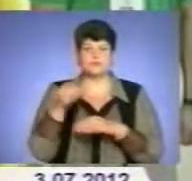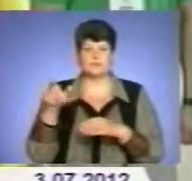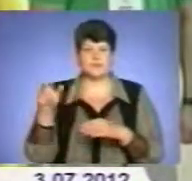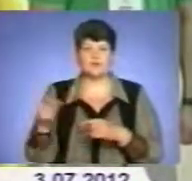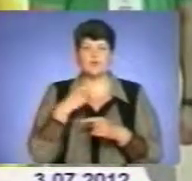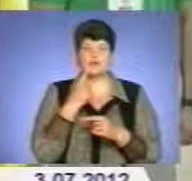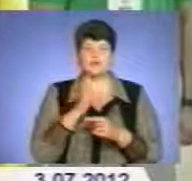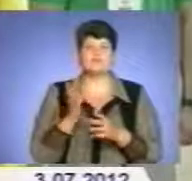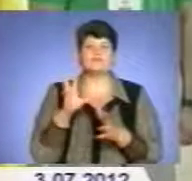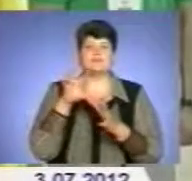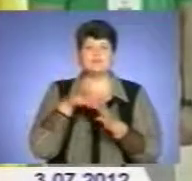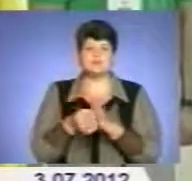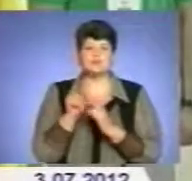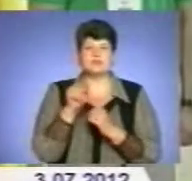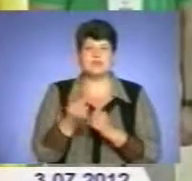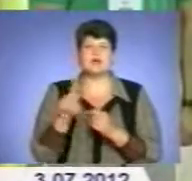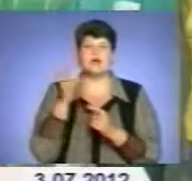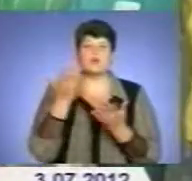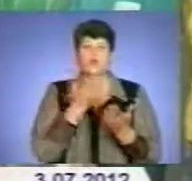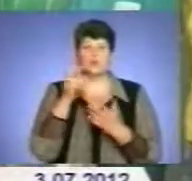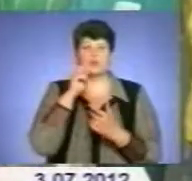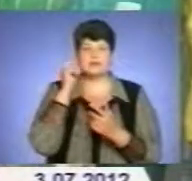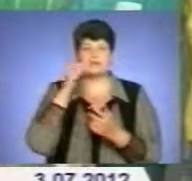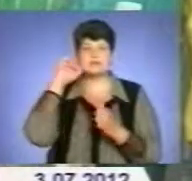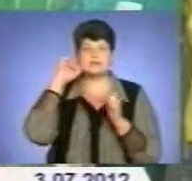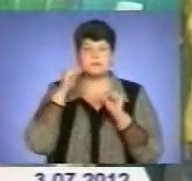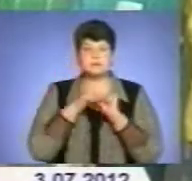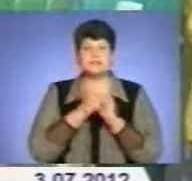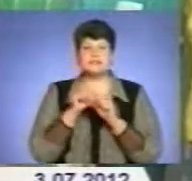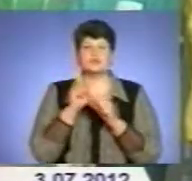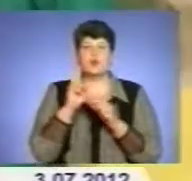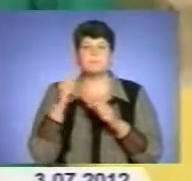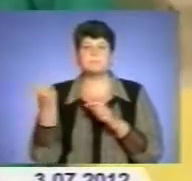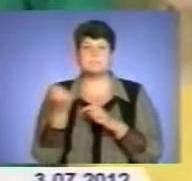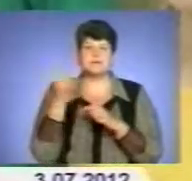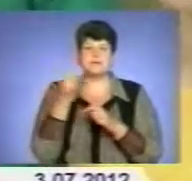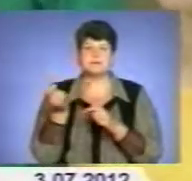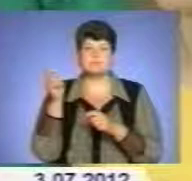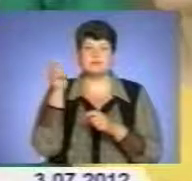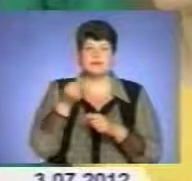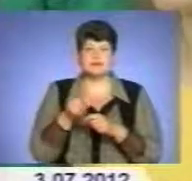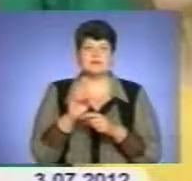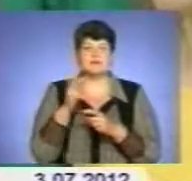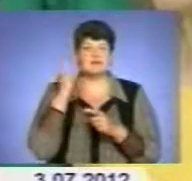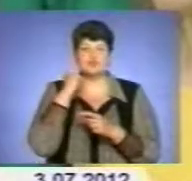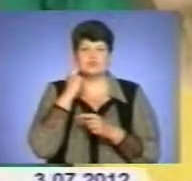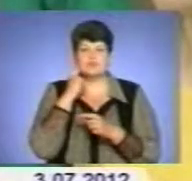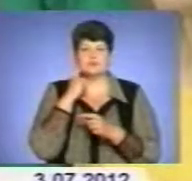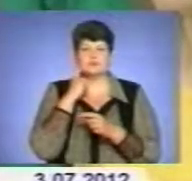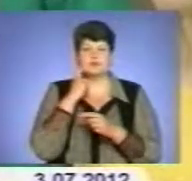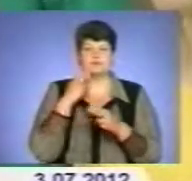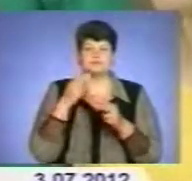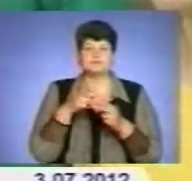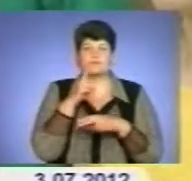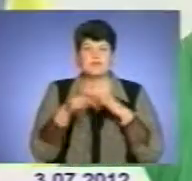внесок у те, якою Україна запам'ятається тим, хто вперше її відвідав. Кажуть, не почули жодних нарікань, лише слова подяки за допомогу. Загалом,